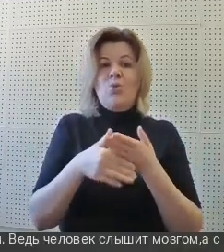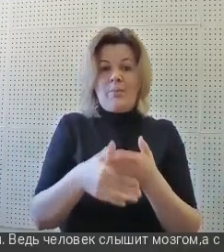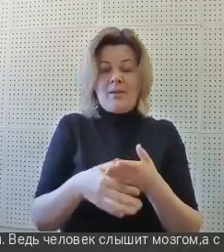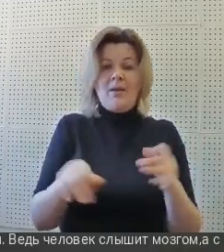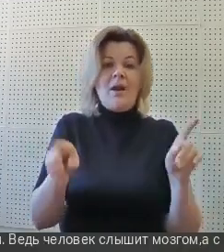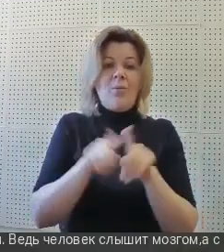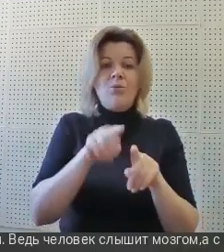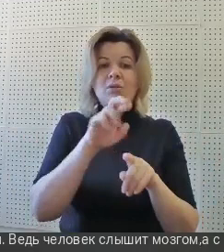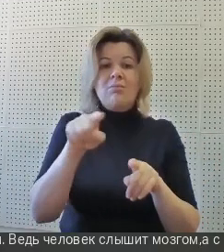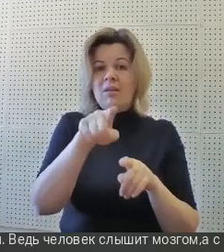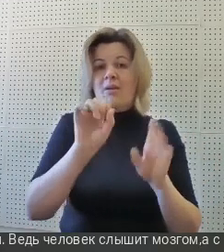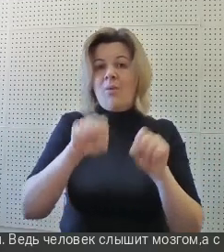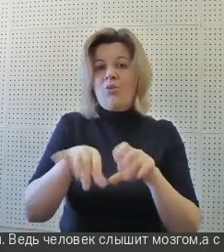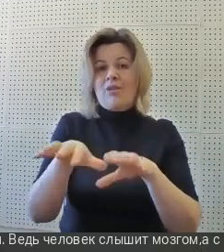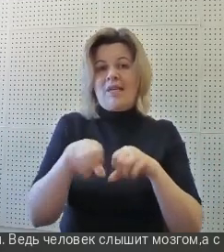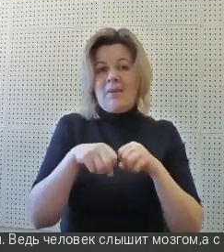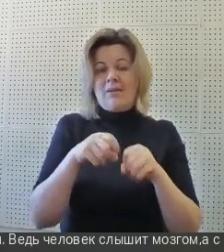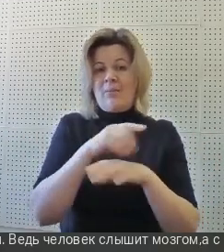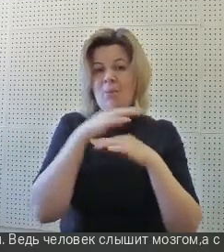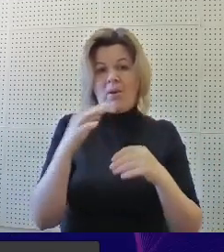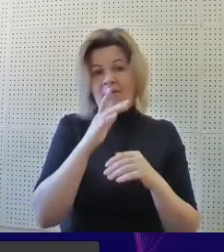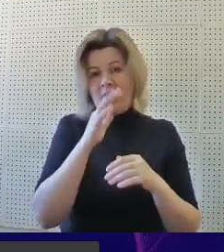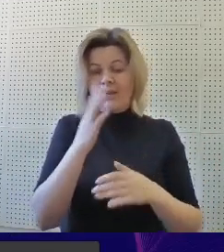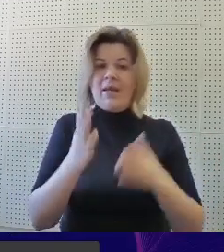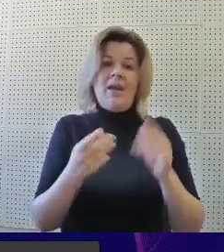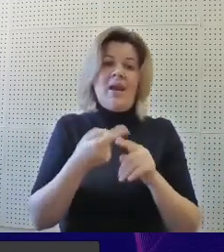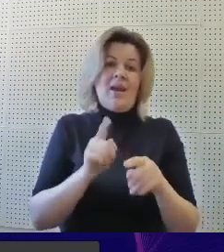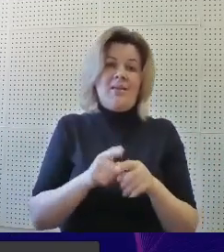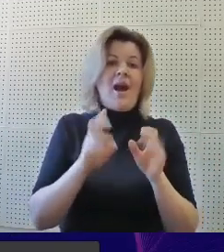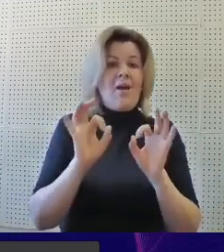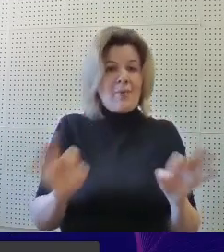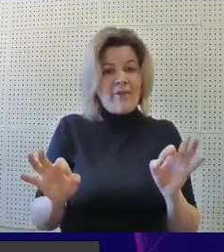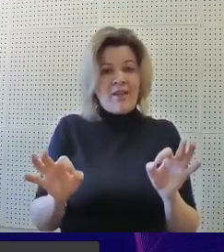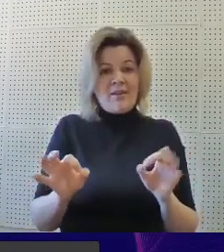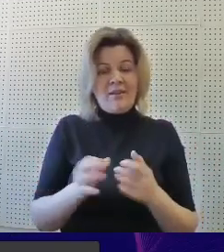он очень много времени может занимать. Или это в конечном счете оправдывается?